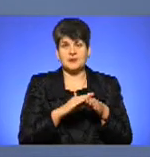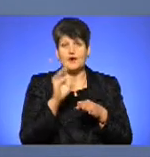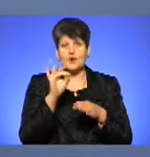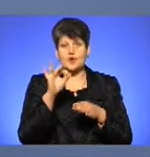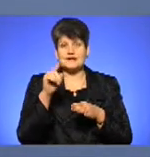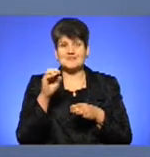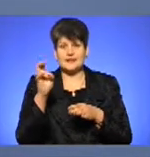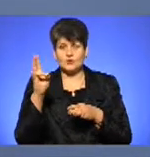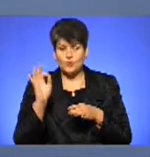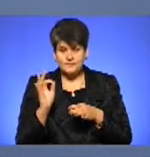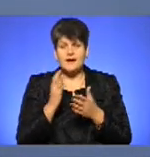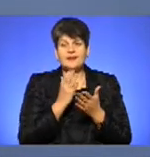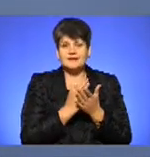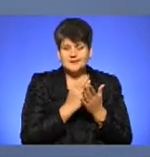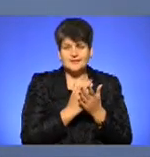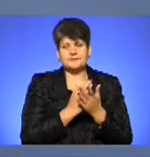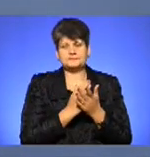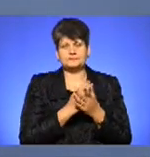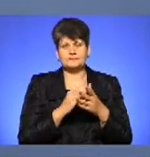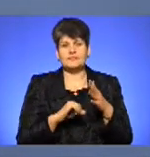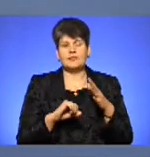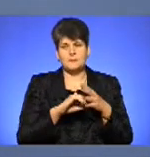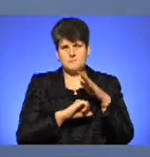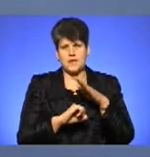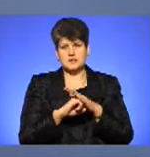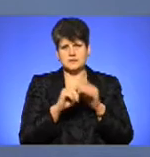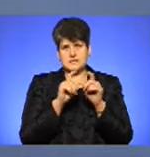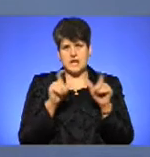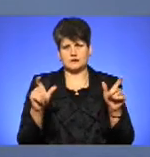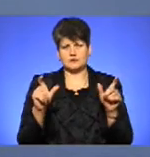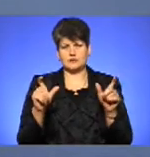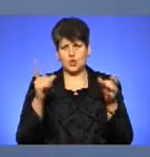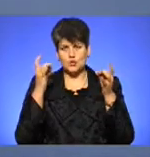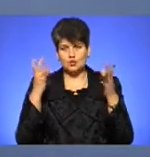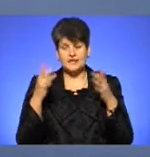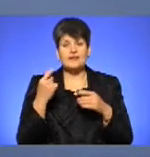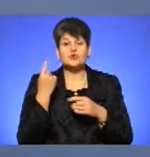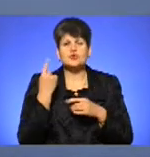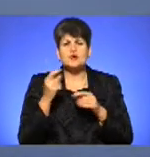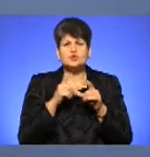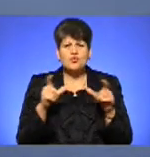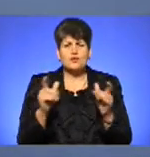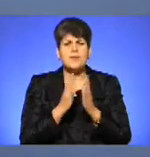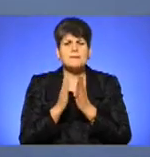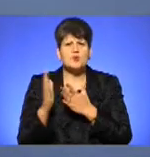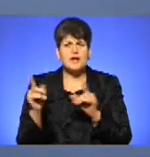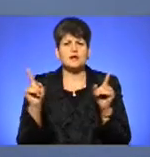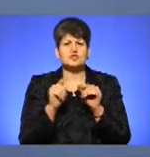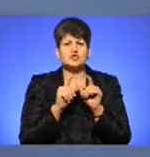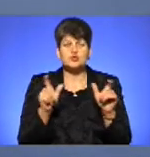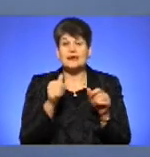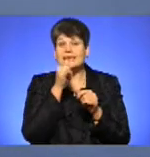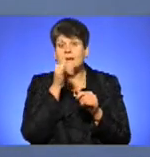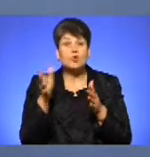базова мережа закладів культури. Жодна школа чи бібліотека, музична школа, не може